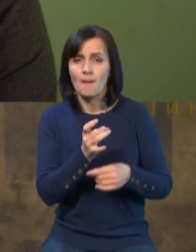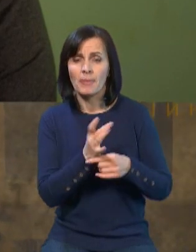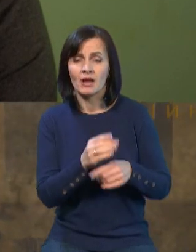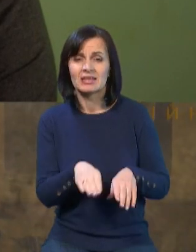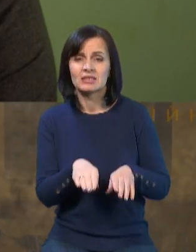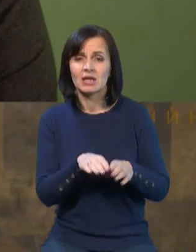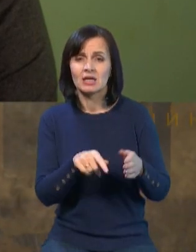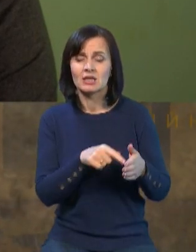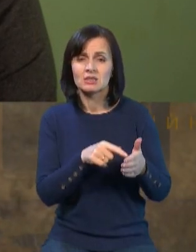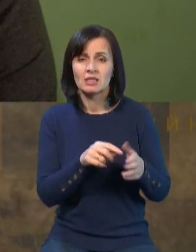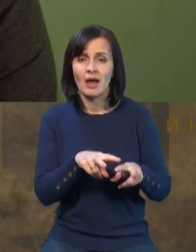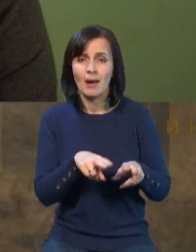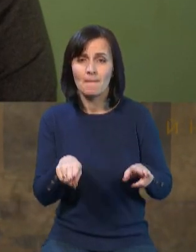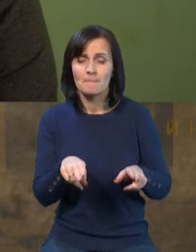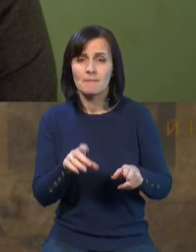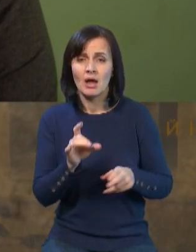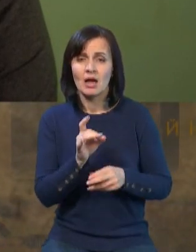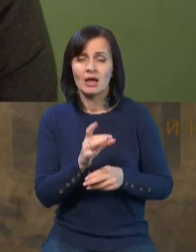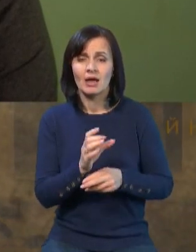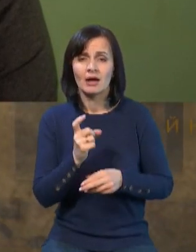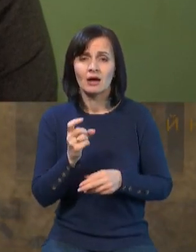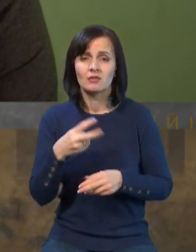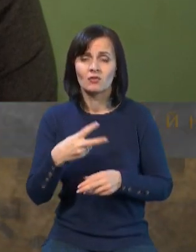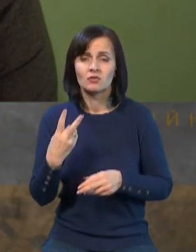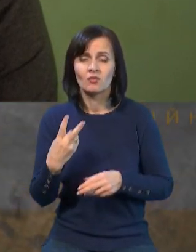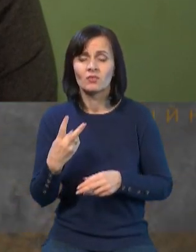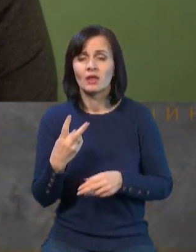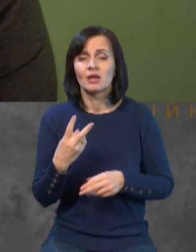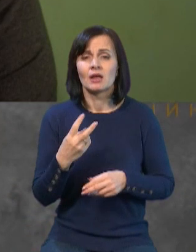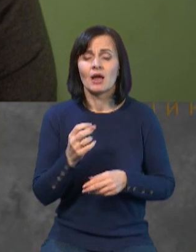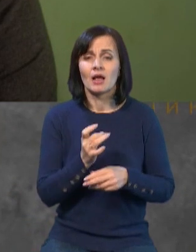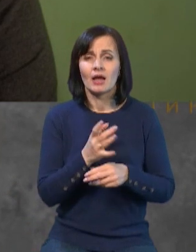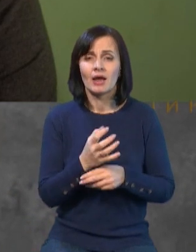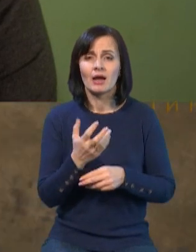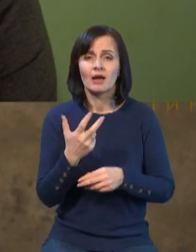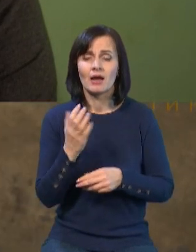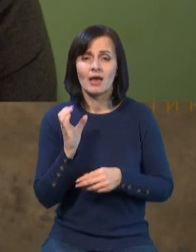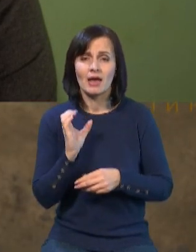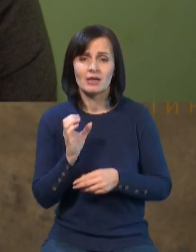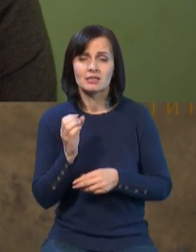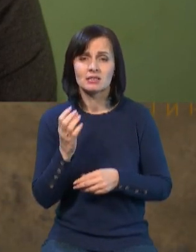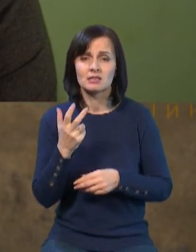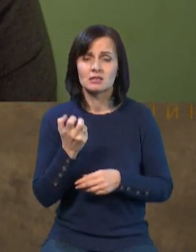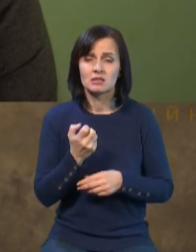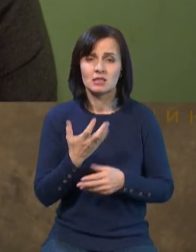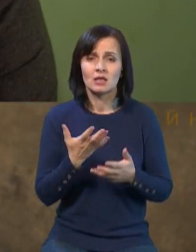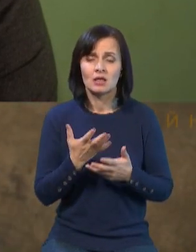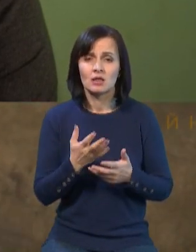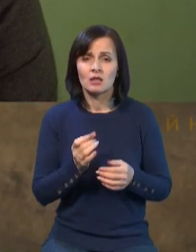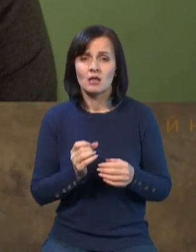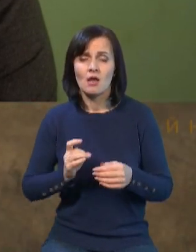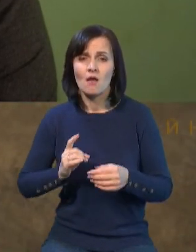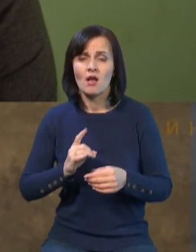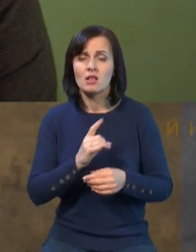ракета «Ха-22», ракети «С-300», які летять по балістичній траєкторії, і не можемо вражати